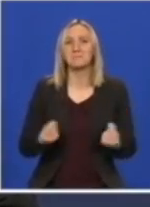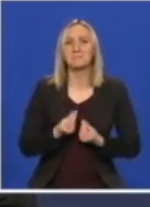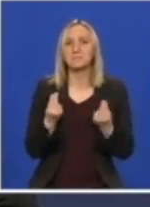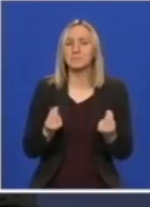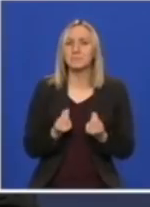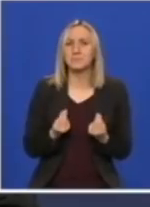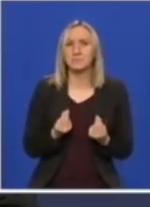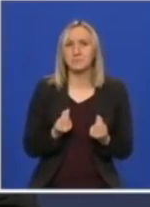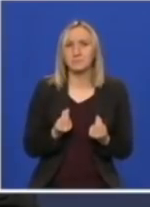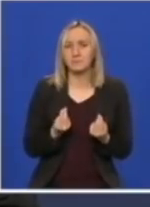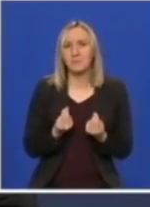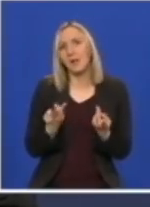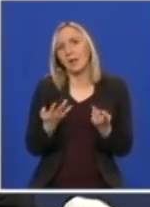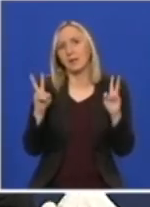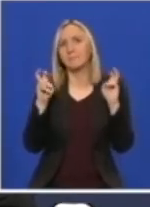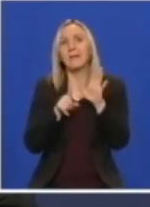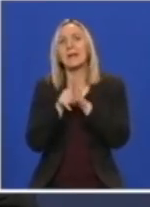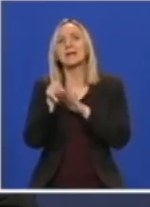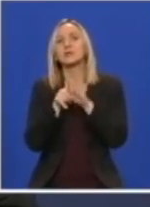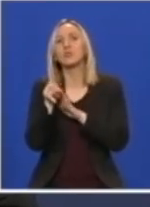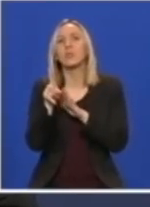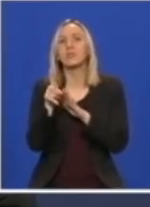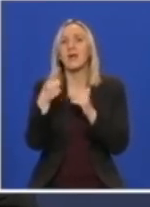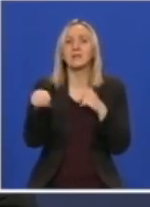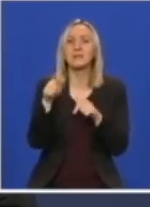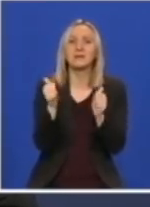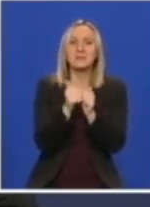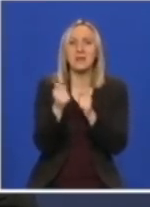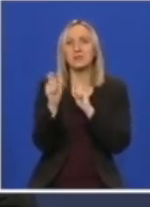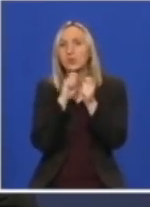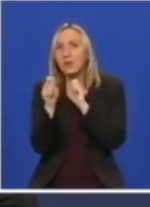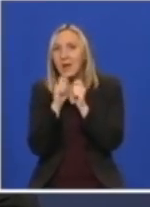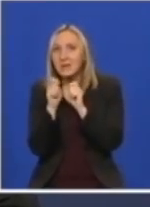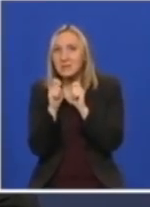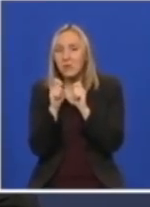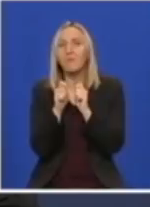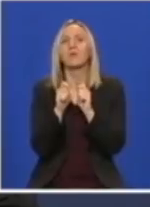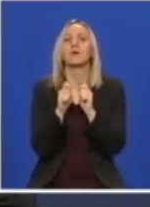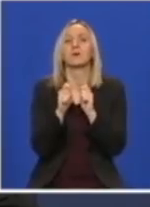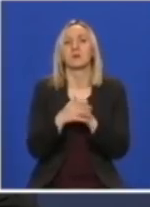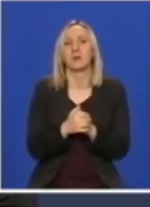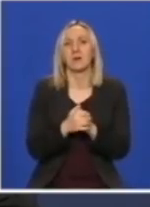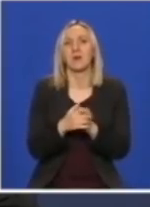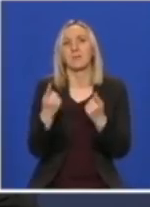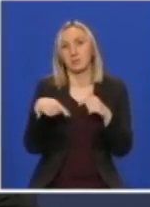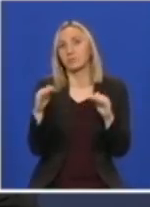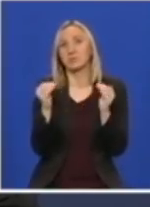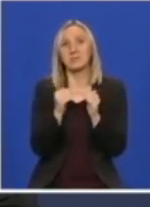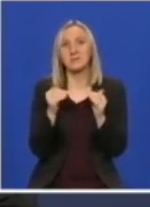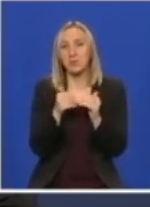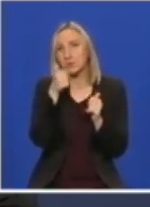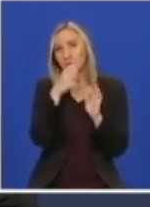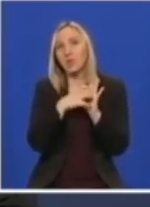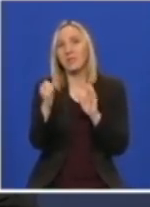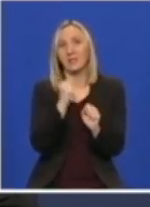rezultat tog zajedničkog razgovora sa kojima ćemo se svi složiti i to je